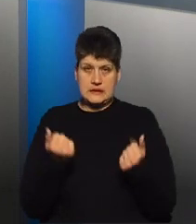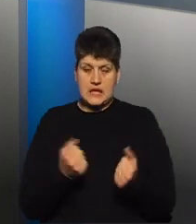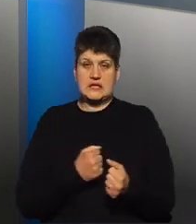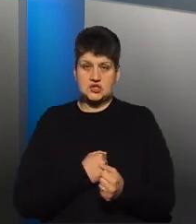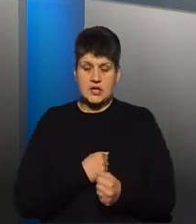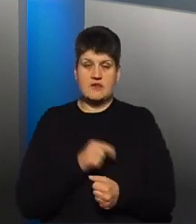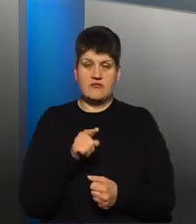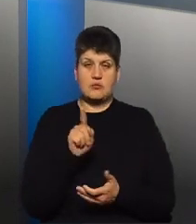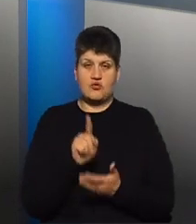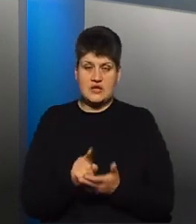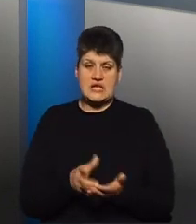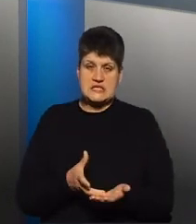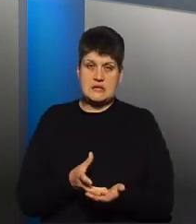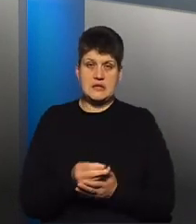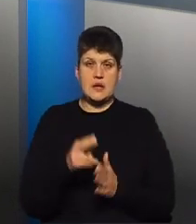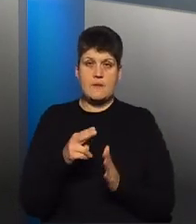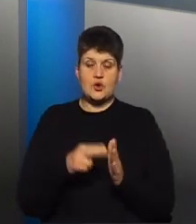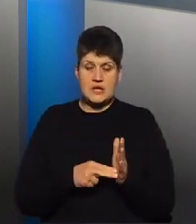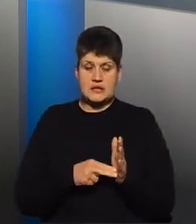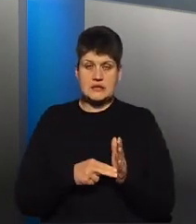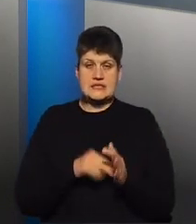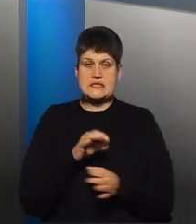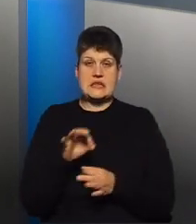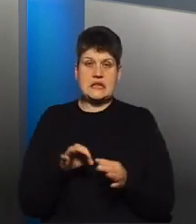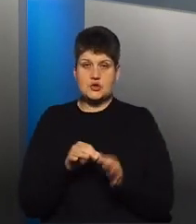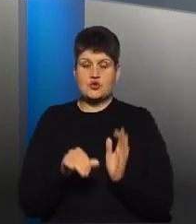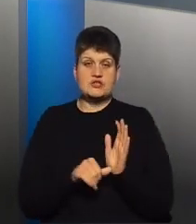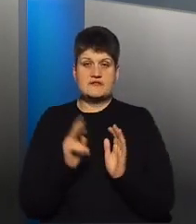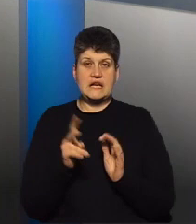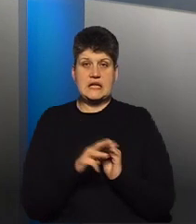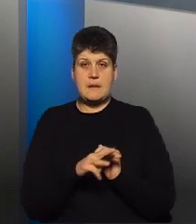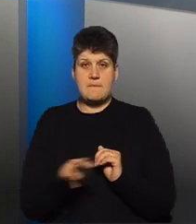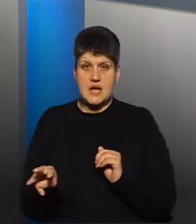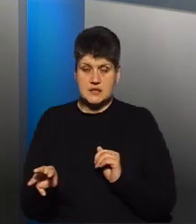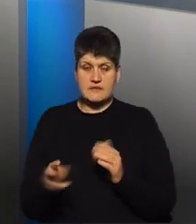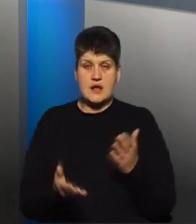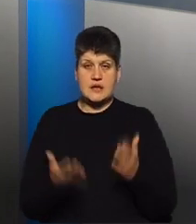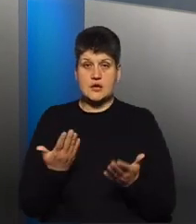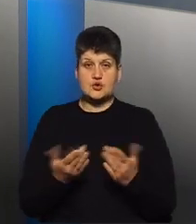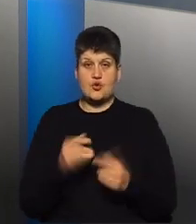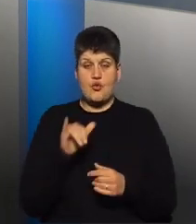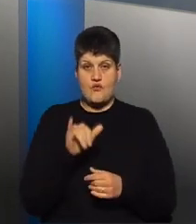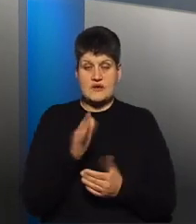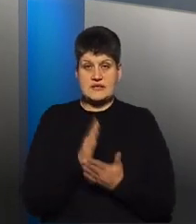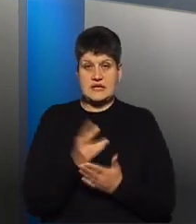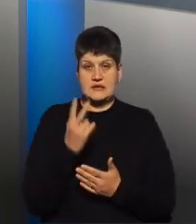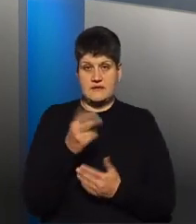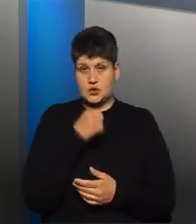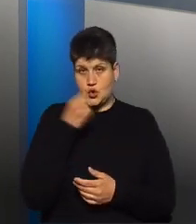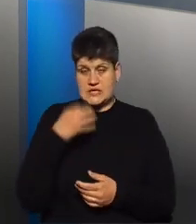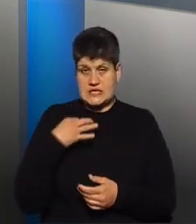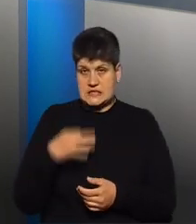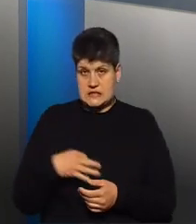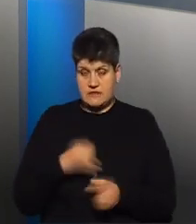заплатити, будете податок на надлишкових 6 квадратних метрів. Однак, якщо у вас є два дорослих сили, ви можете подарувати